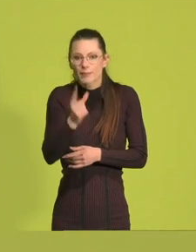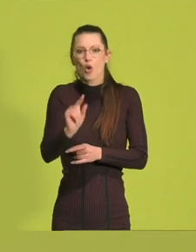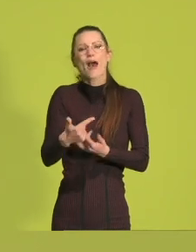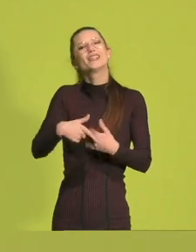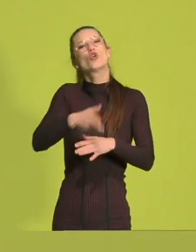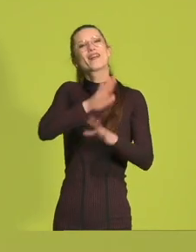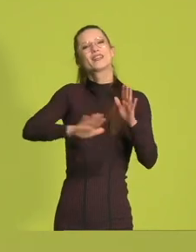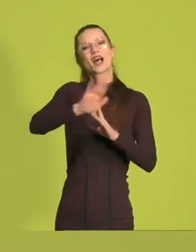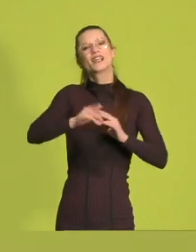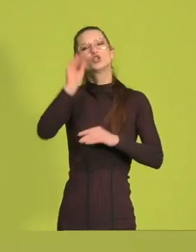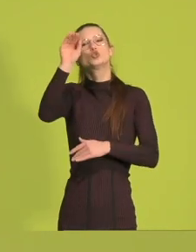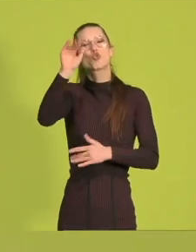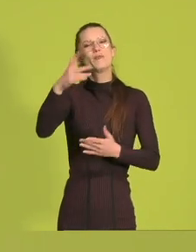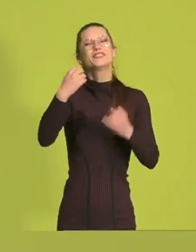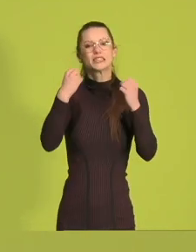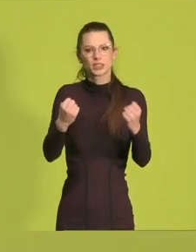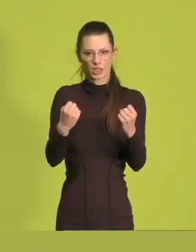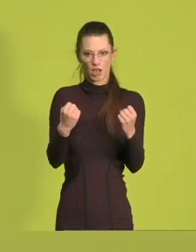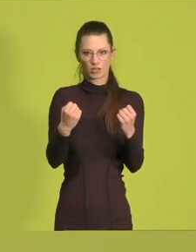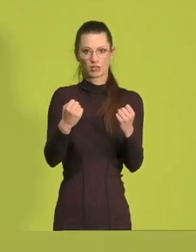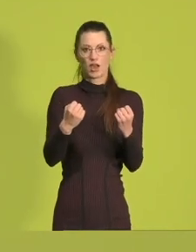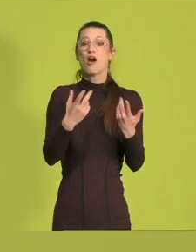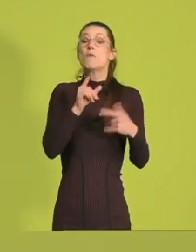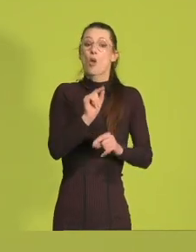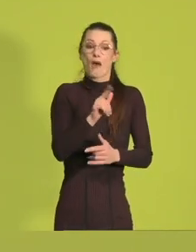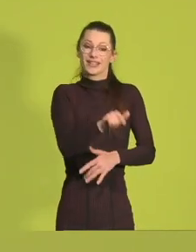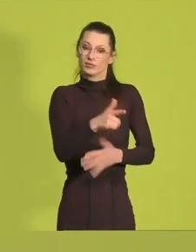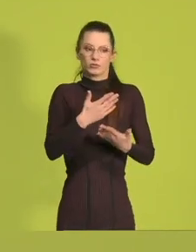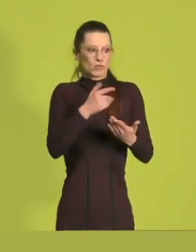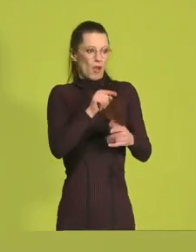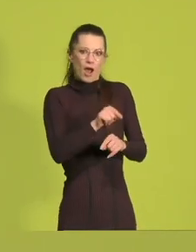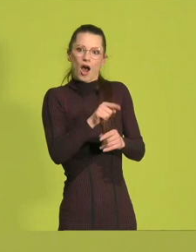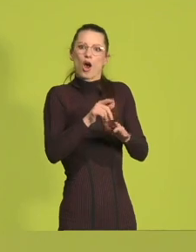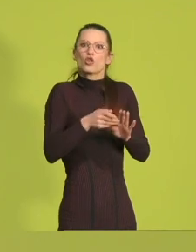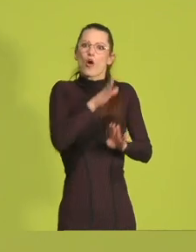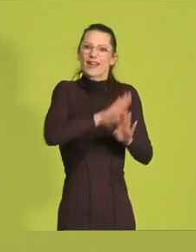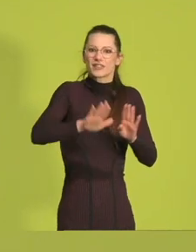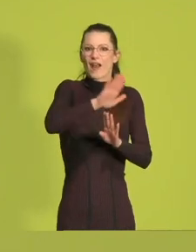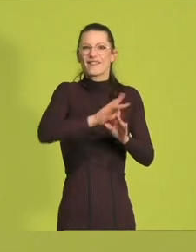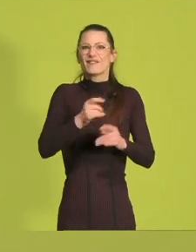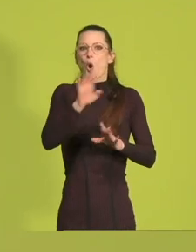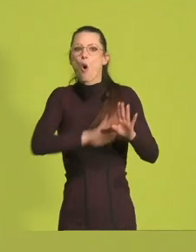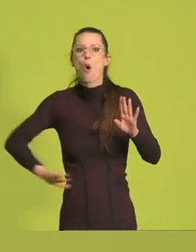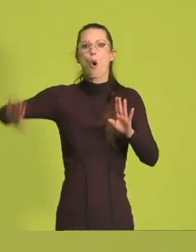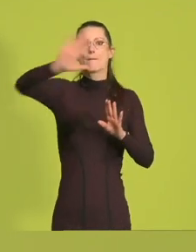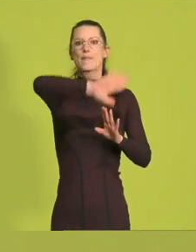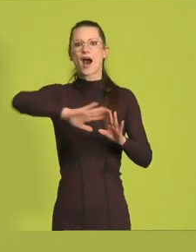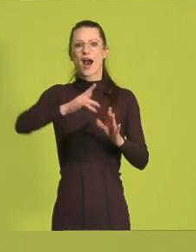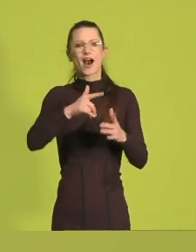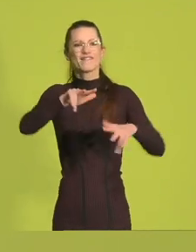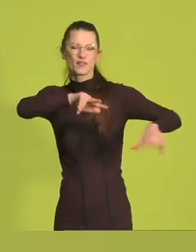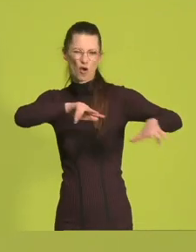als führendes Industrieland in Europa, nicht obwohl, sondern gerade weil wir klimaneutral